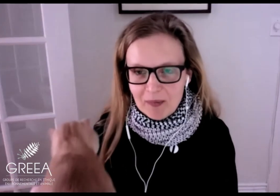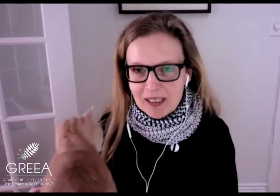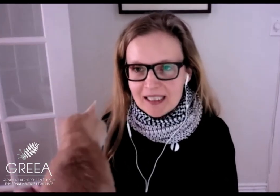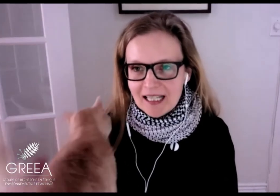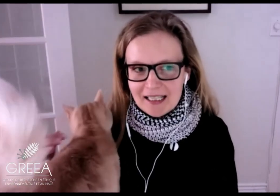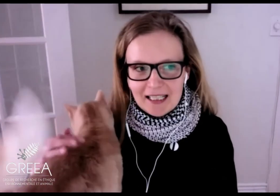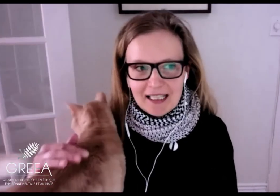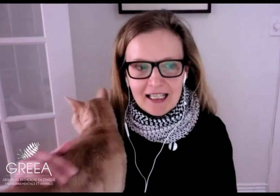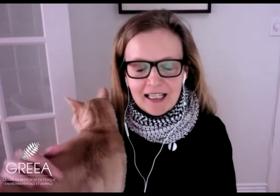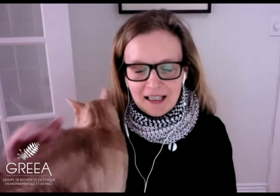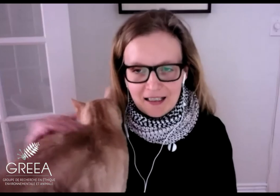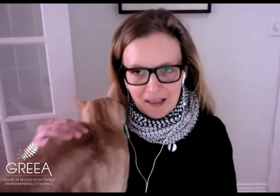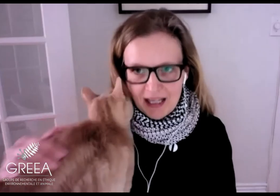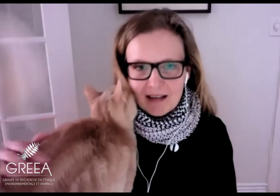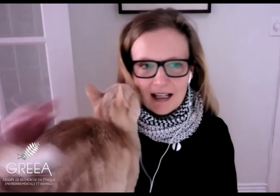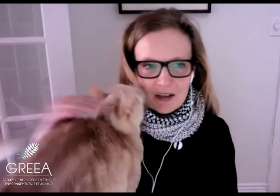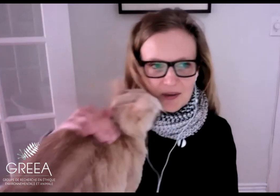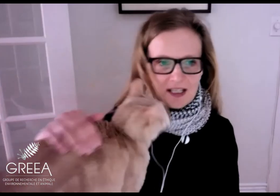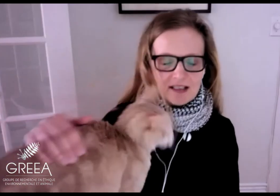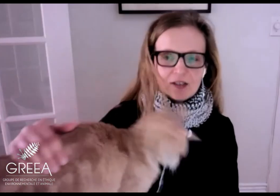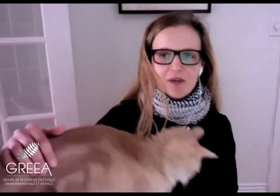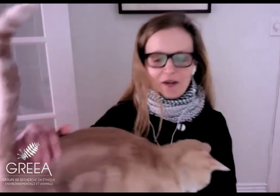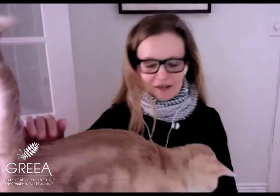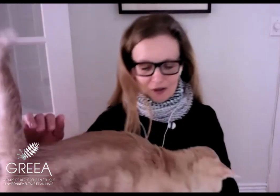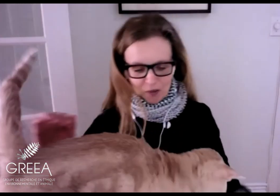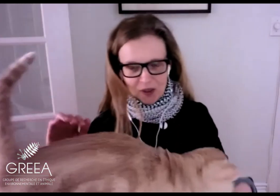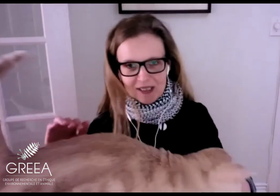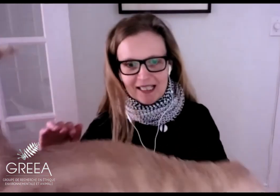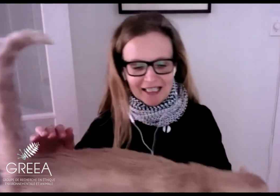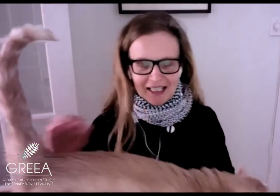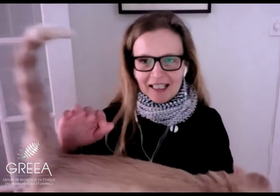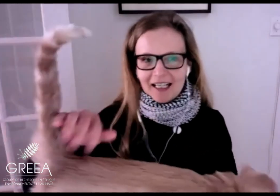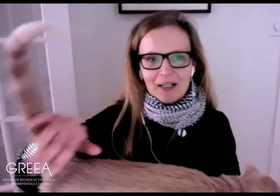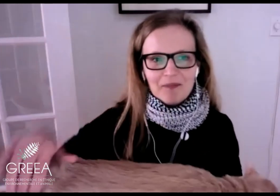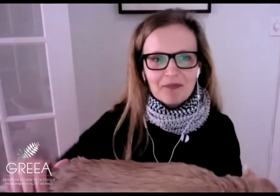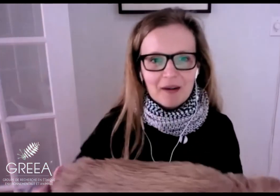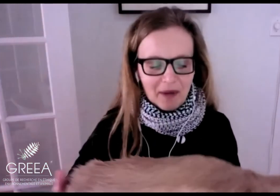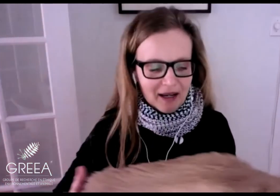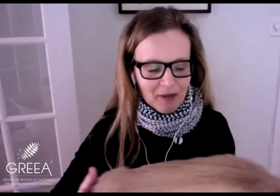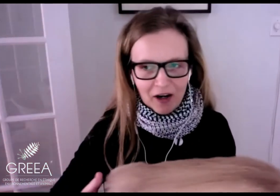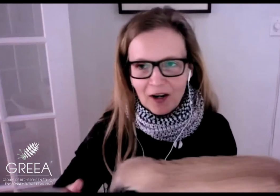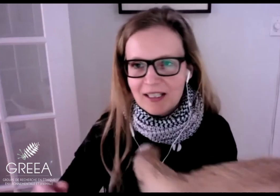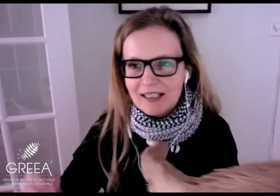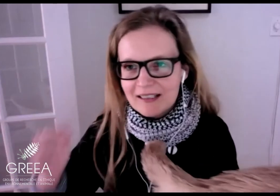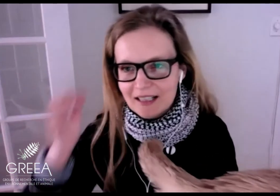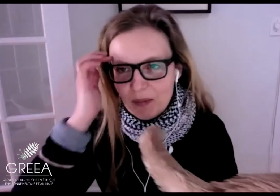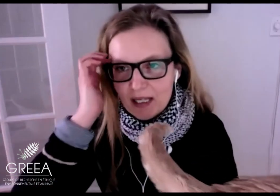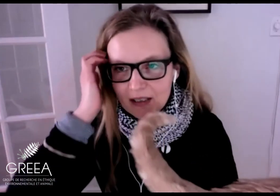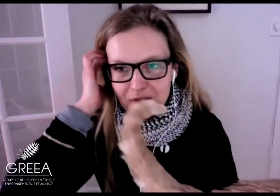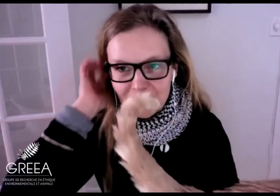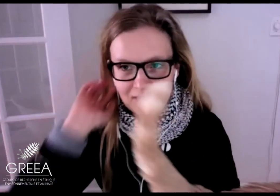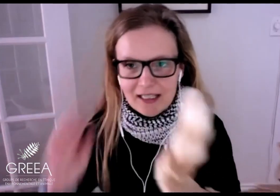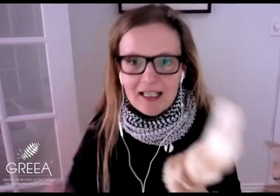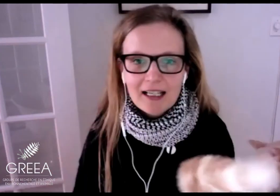department at McGill and also the Institute for Health and Social Policy. My background is in